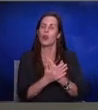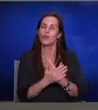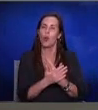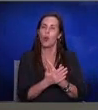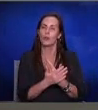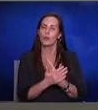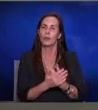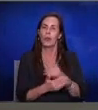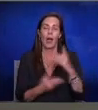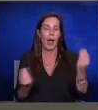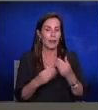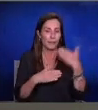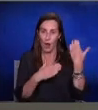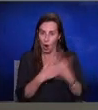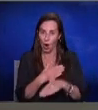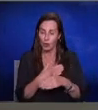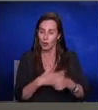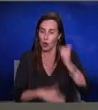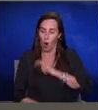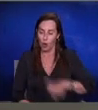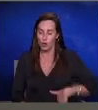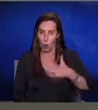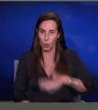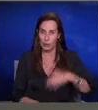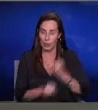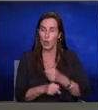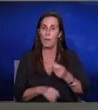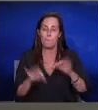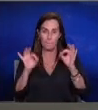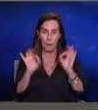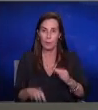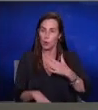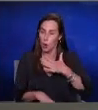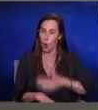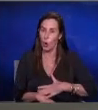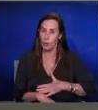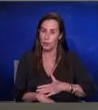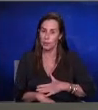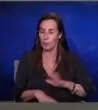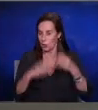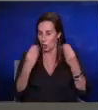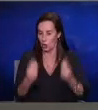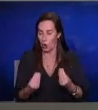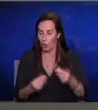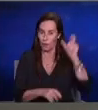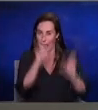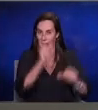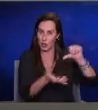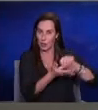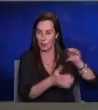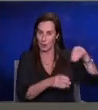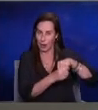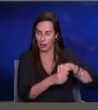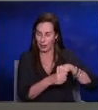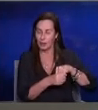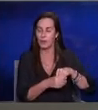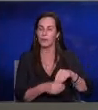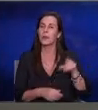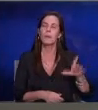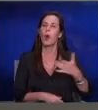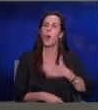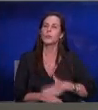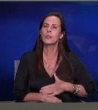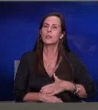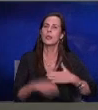האחרון שרושי רוצה לעשות אם הוא באמת מעוניין בטובה של התושבים שגרים ביישוב שלו זה לבנות שכונה